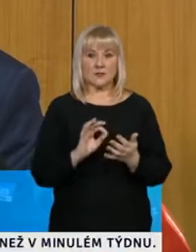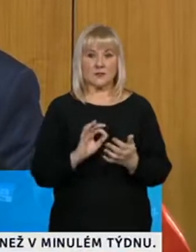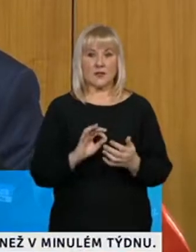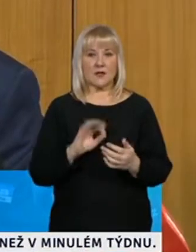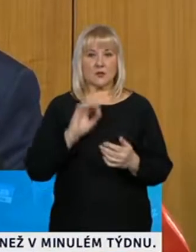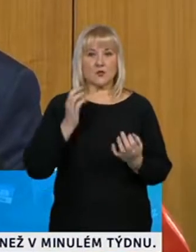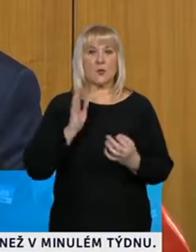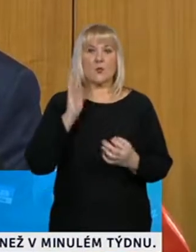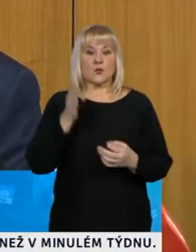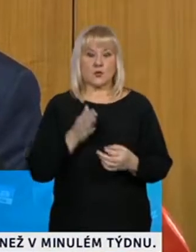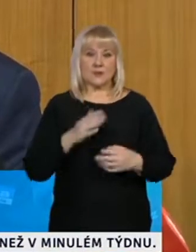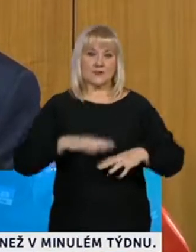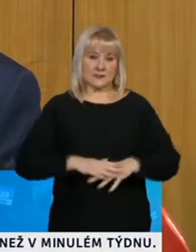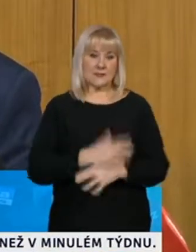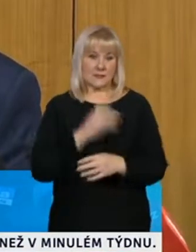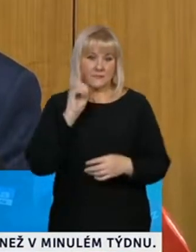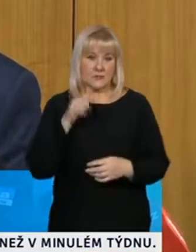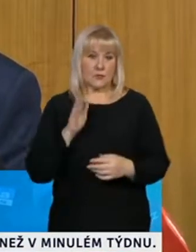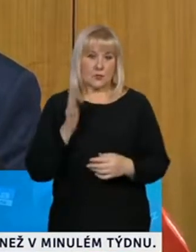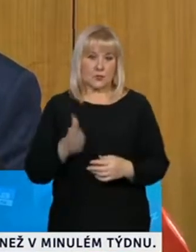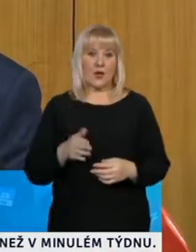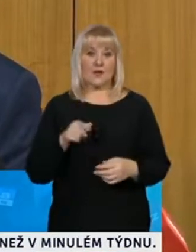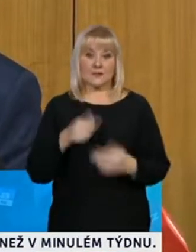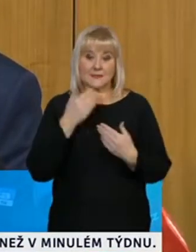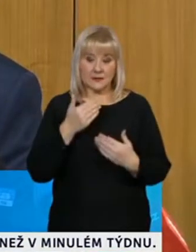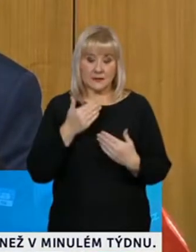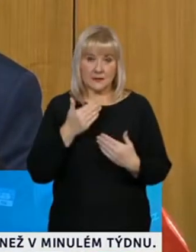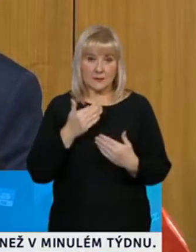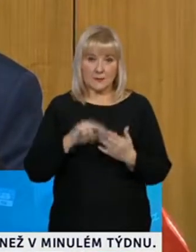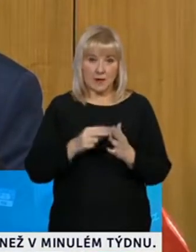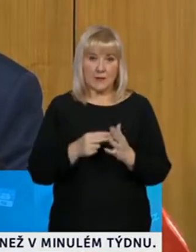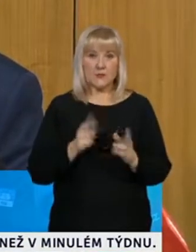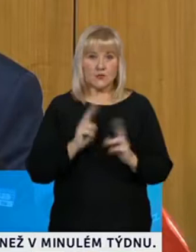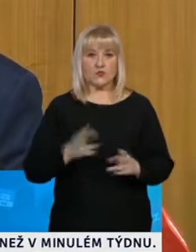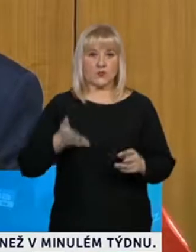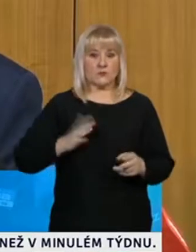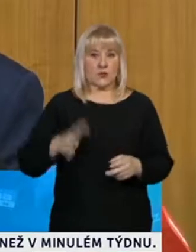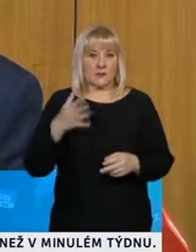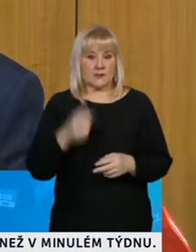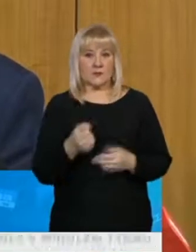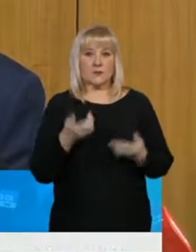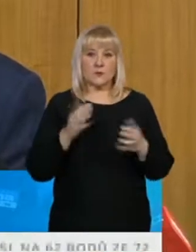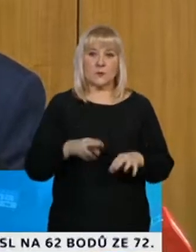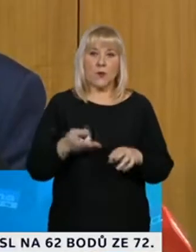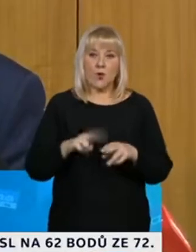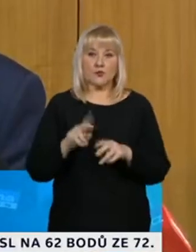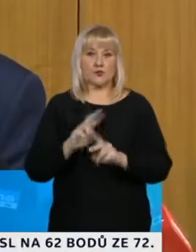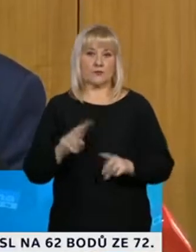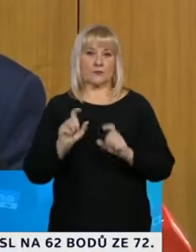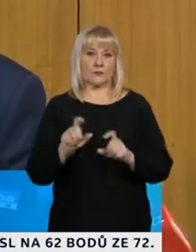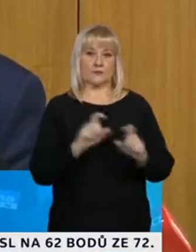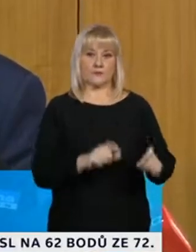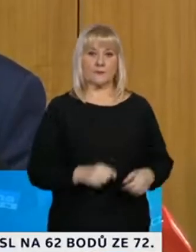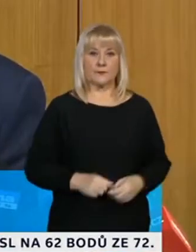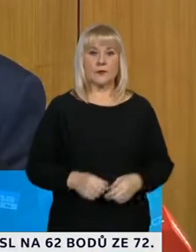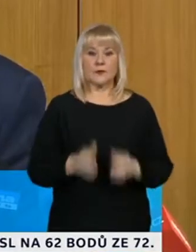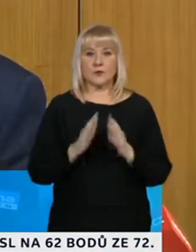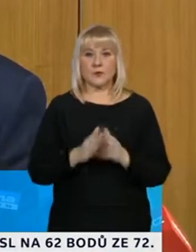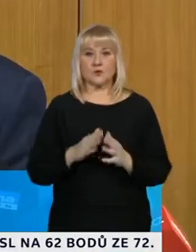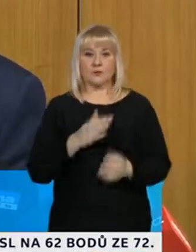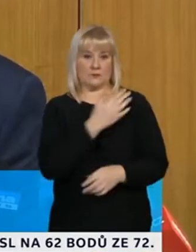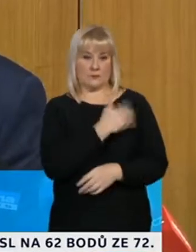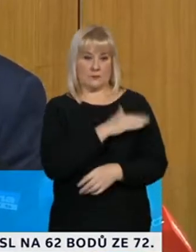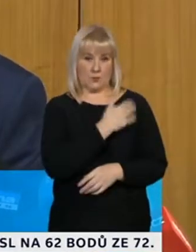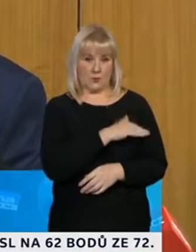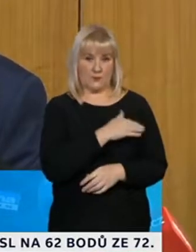umožňují díky této predikci situaci zavčas zachytit, kdyby to bylo potřeba, jsou k dispozici. A poprosím pana plukovníka